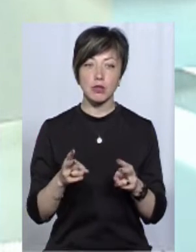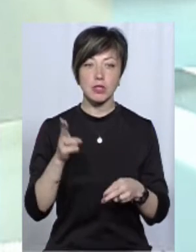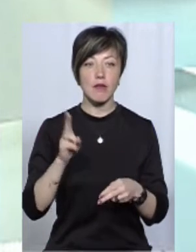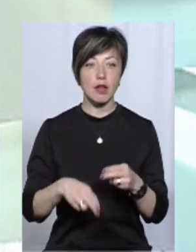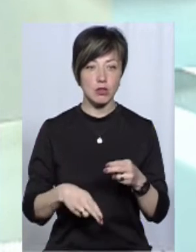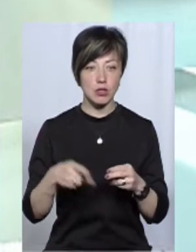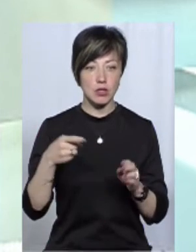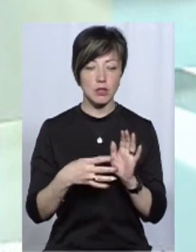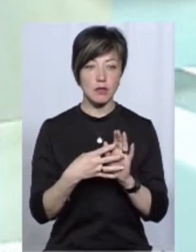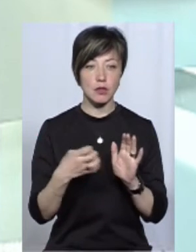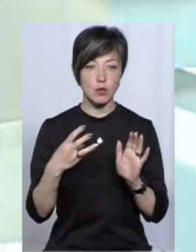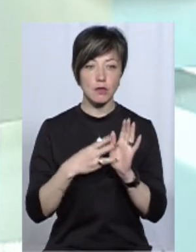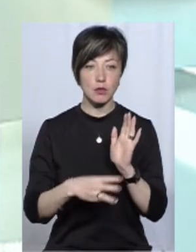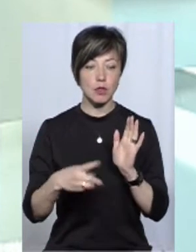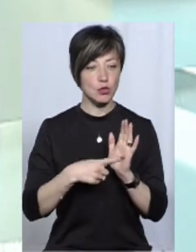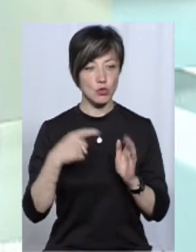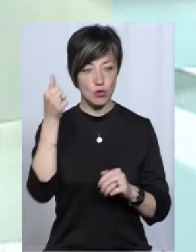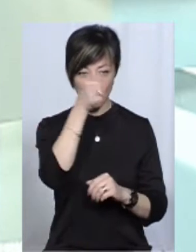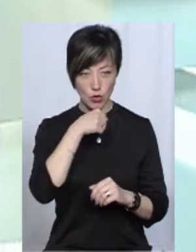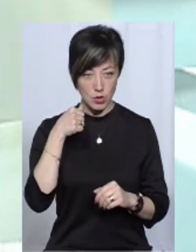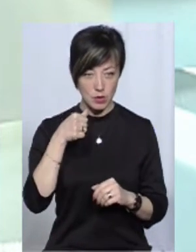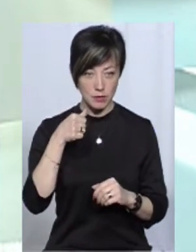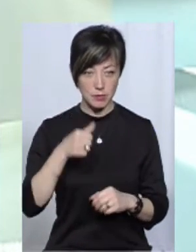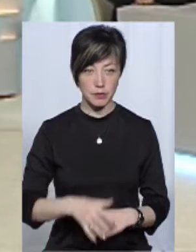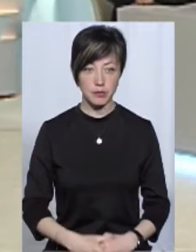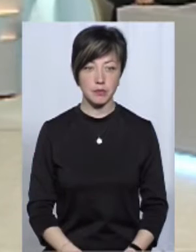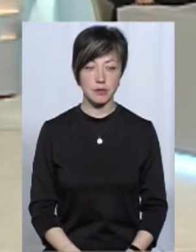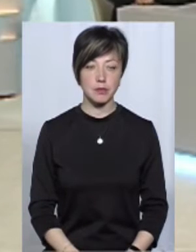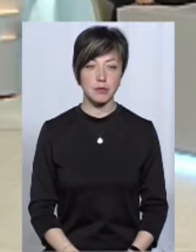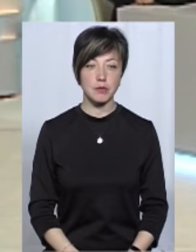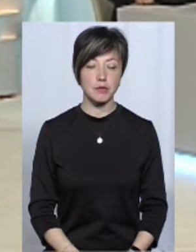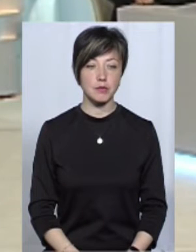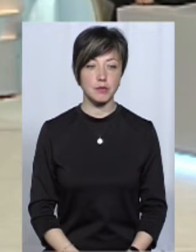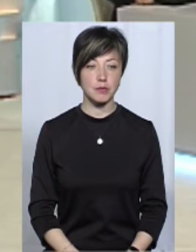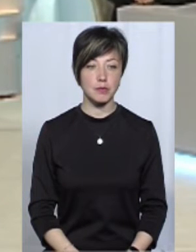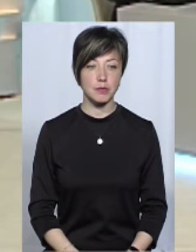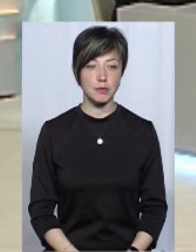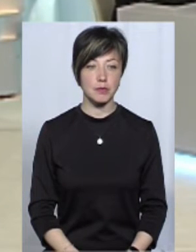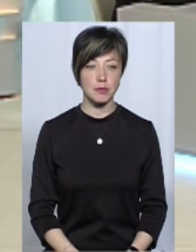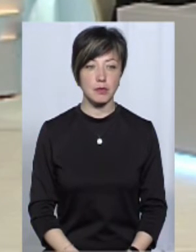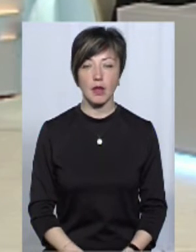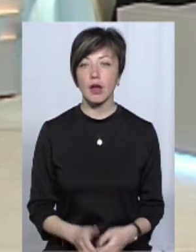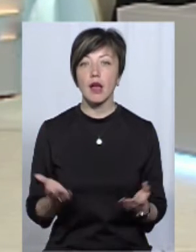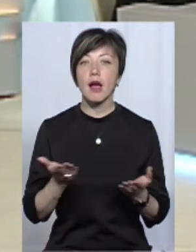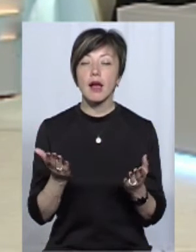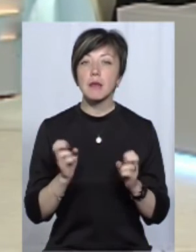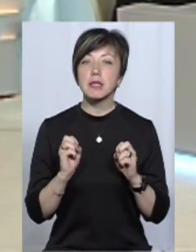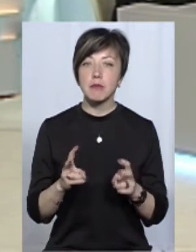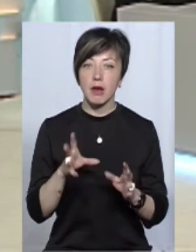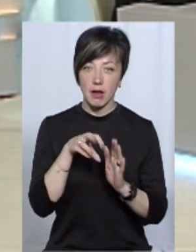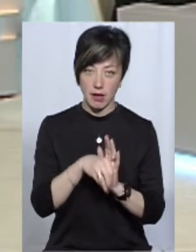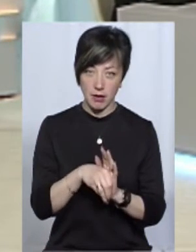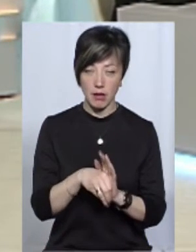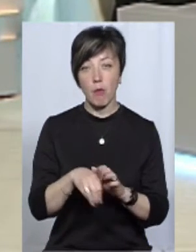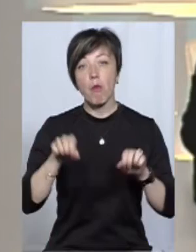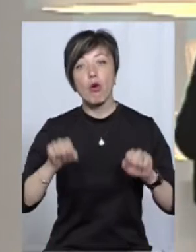вона завершилась в 1986 році. А які загрози, які небезпеки